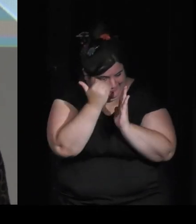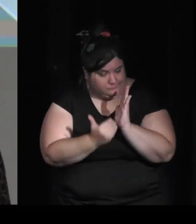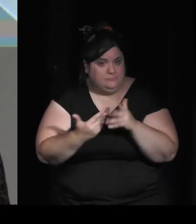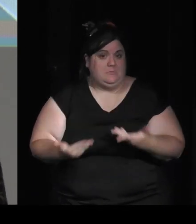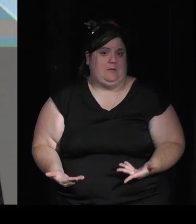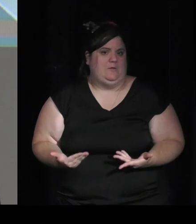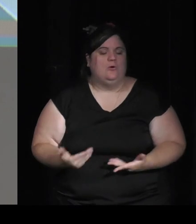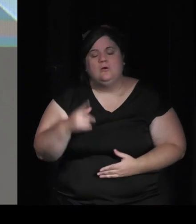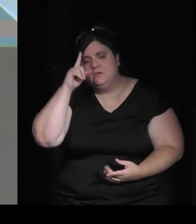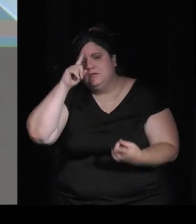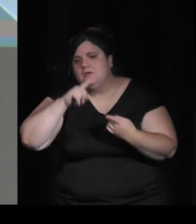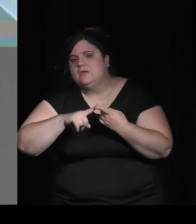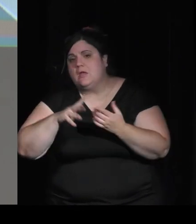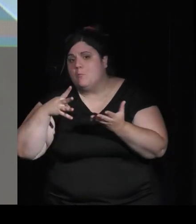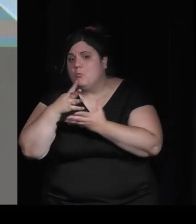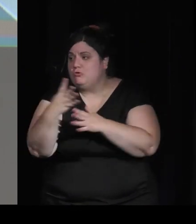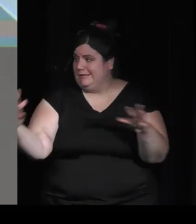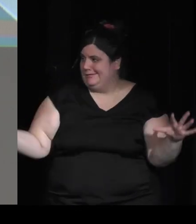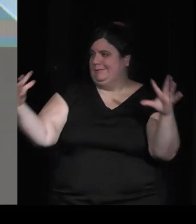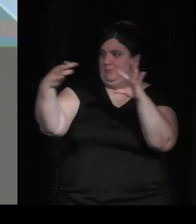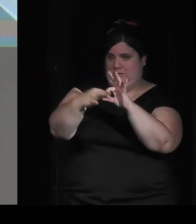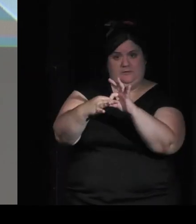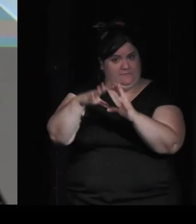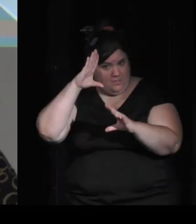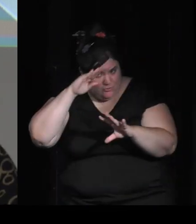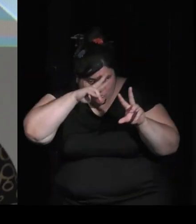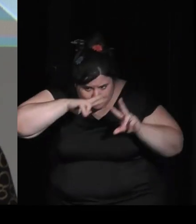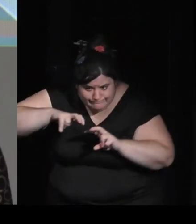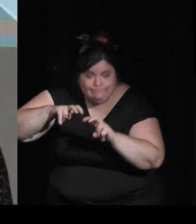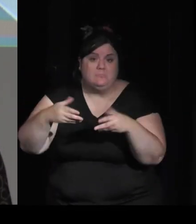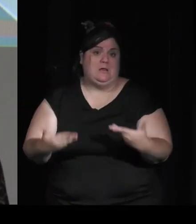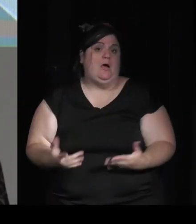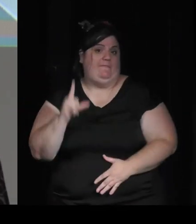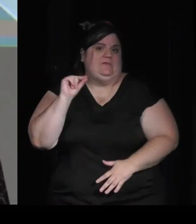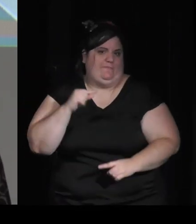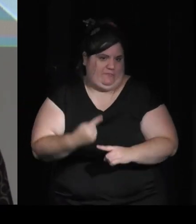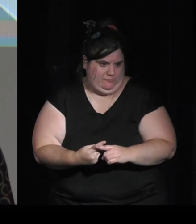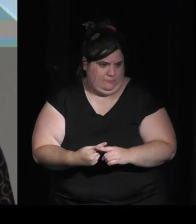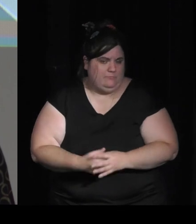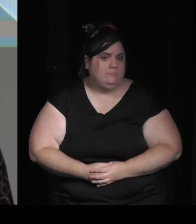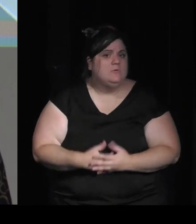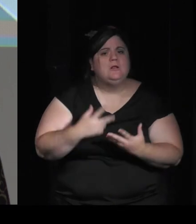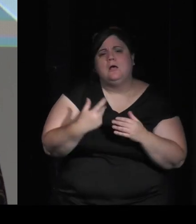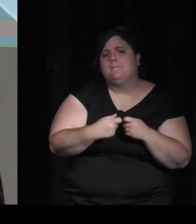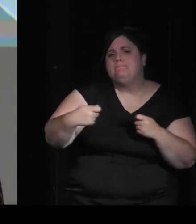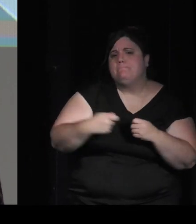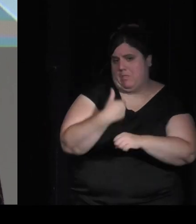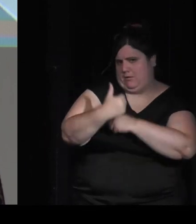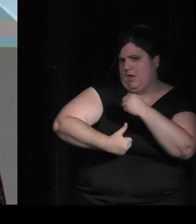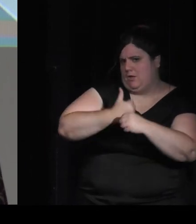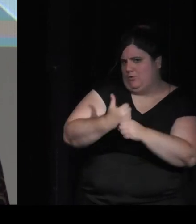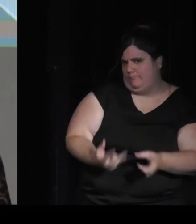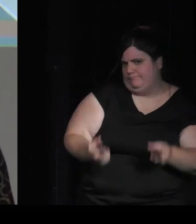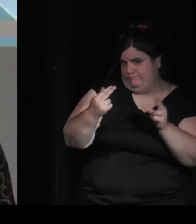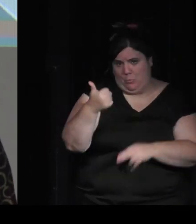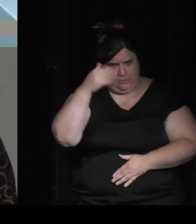vingtième projet collaboratif fait par les étudiants des projets qui sont menés sur une année et on a réussi à mener